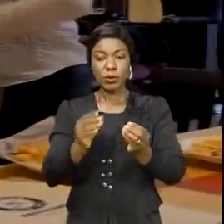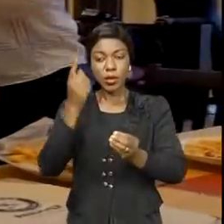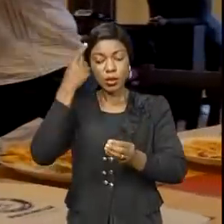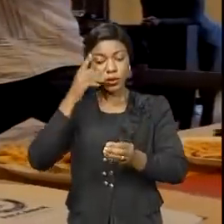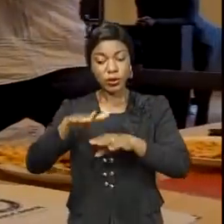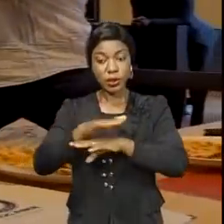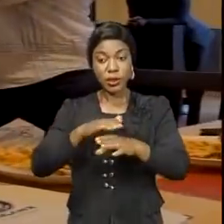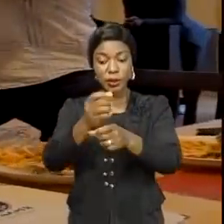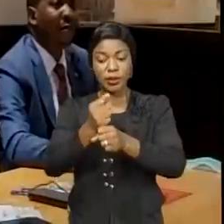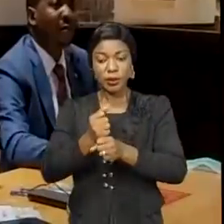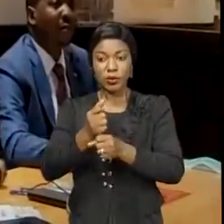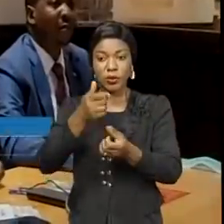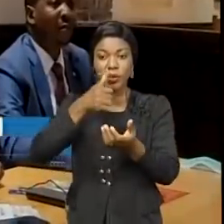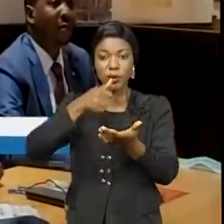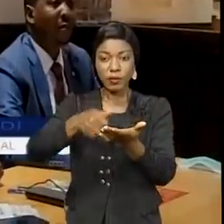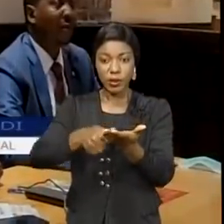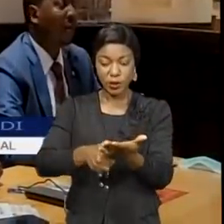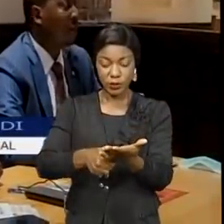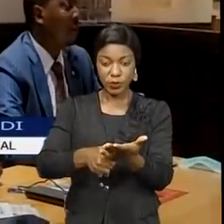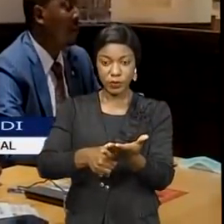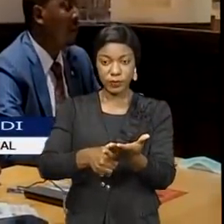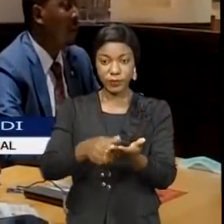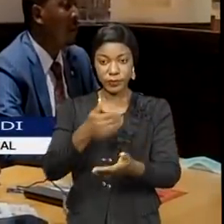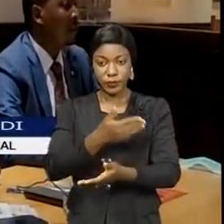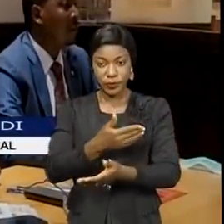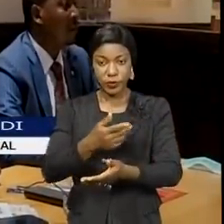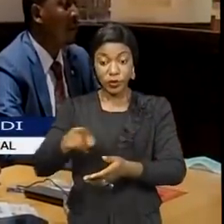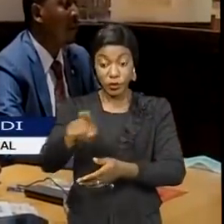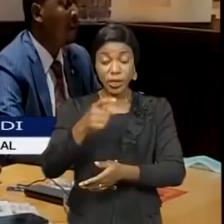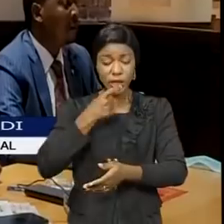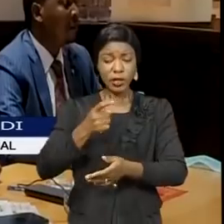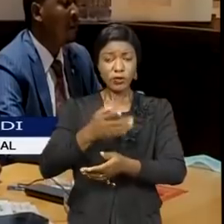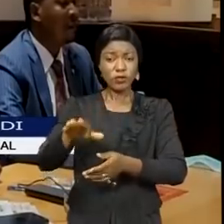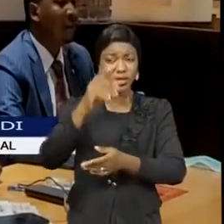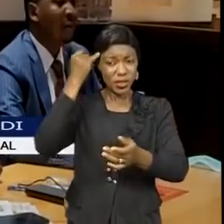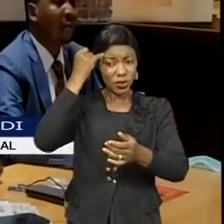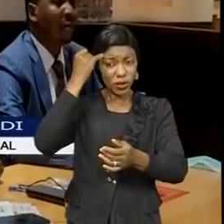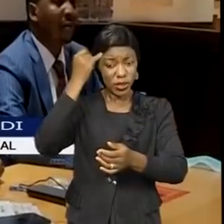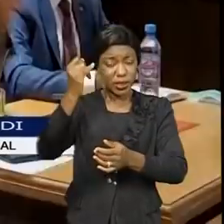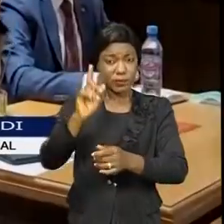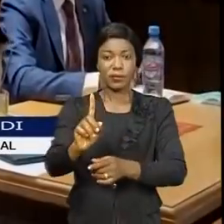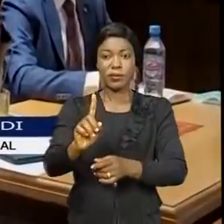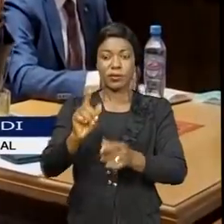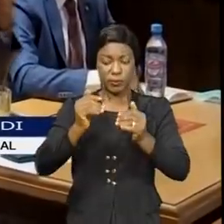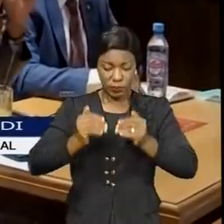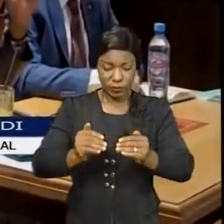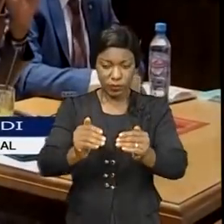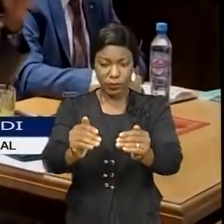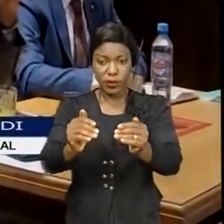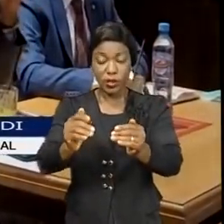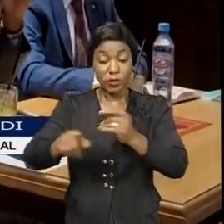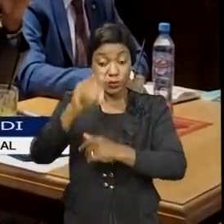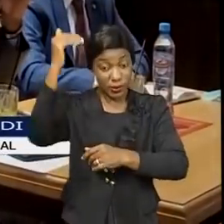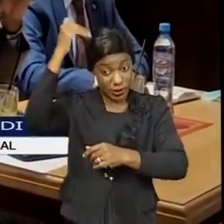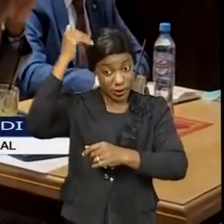sur l'octoie des passeports. Nous savons qu'il y un objectif d'aller de là-bas, c'est le plus important pour le moment. Et il a à mon tête que nous,